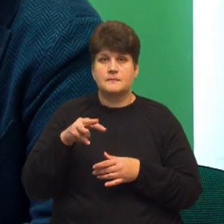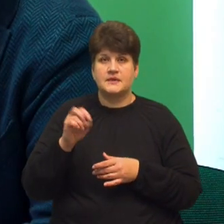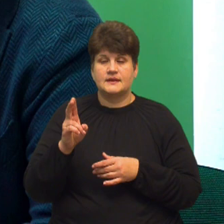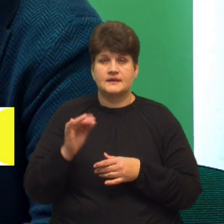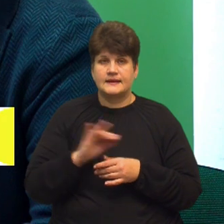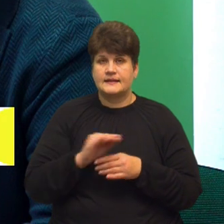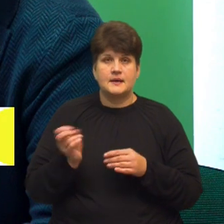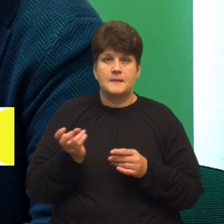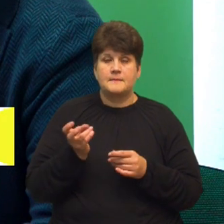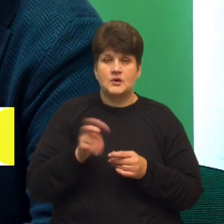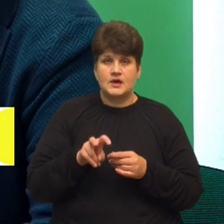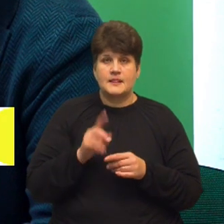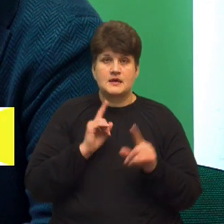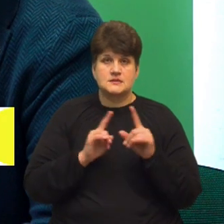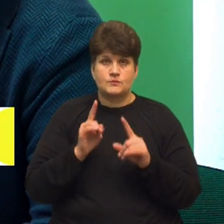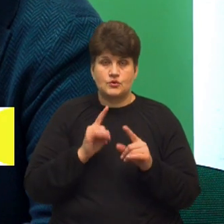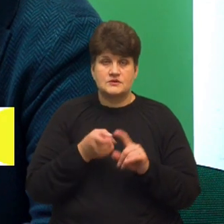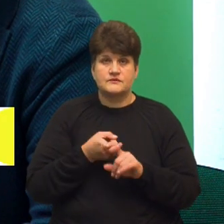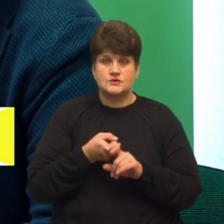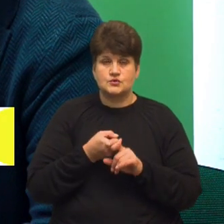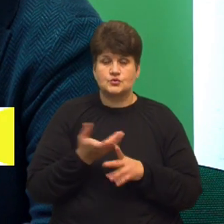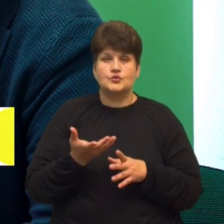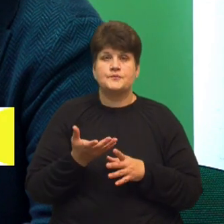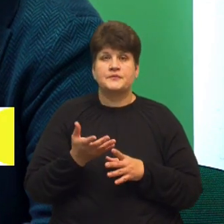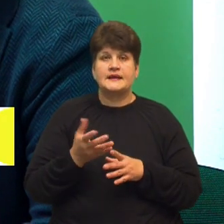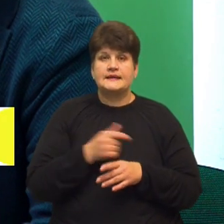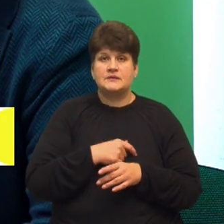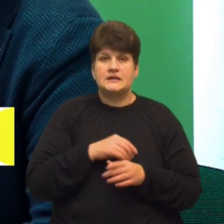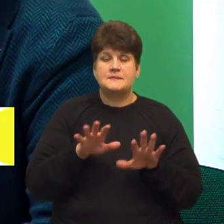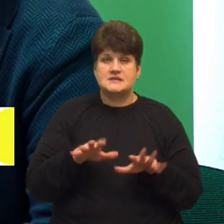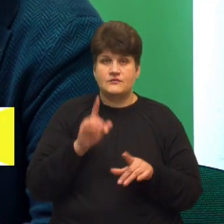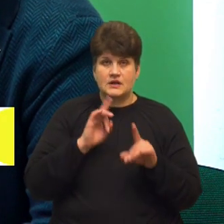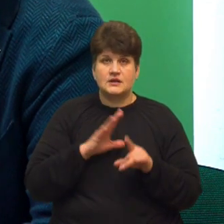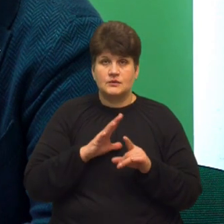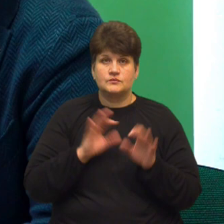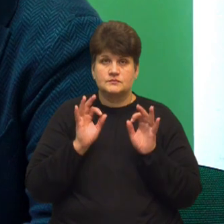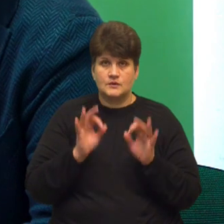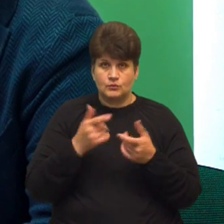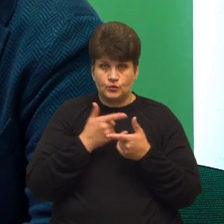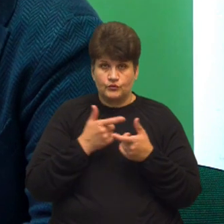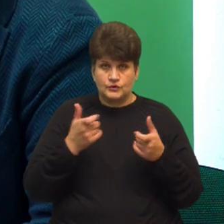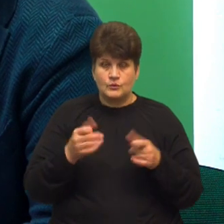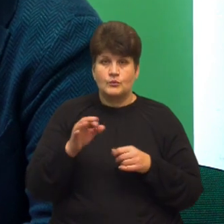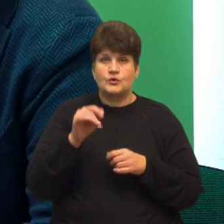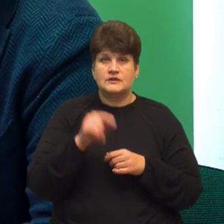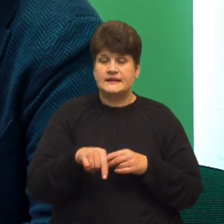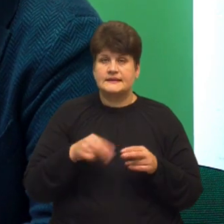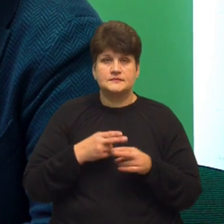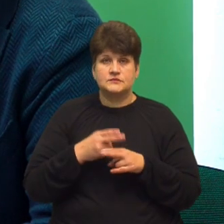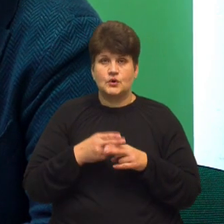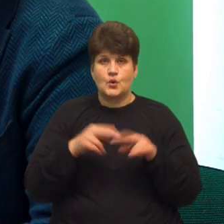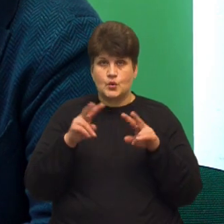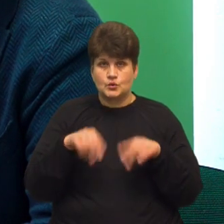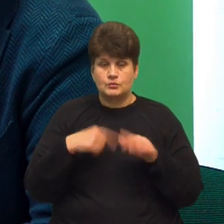на збори чи конференцію депутата місцевого ради, який був належним чином повідомлений про них, не перешкоджає розв'язку